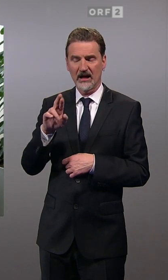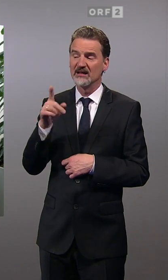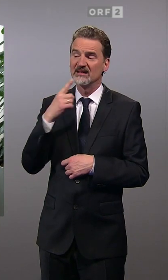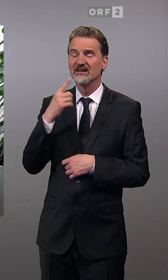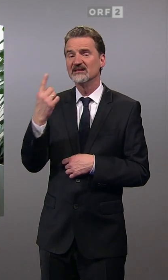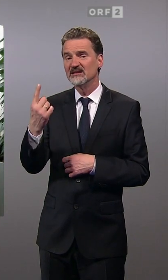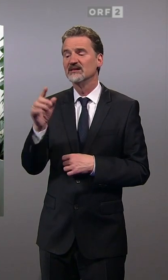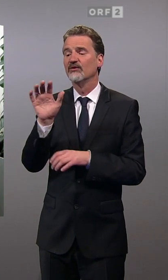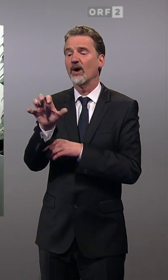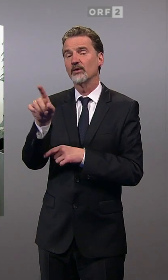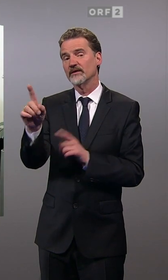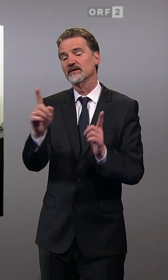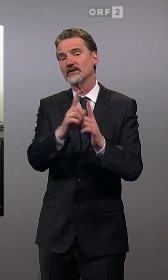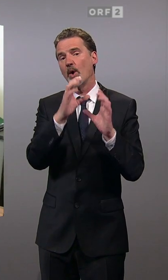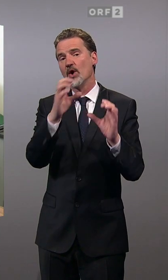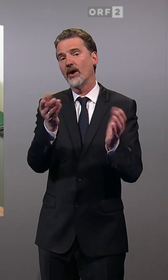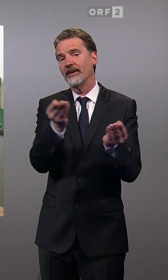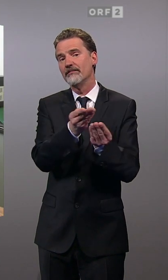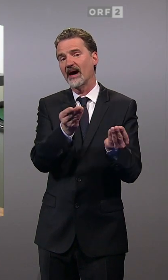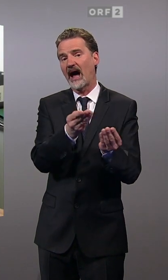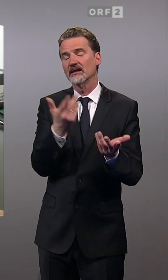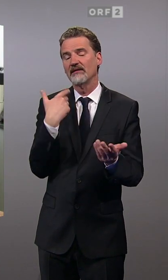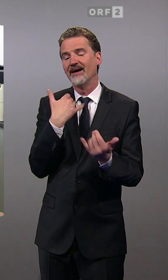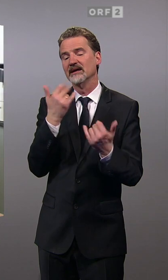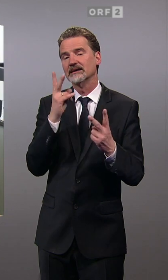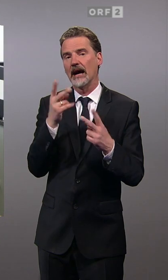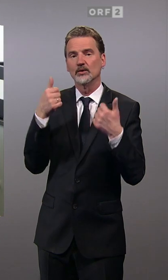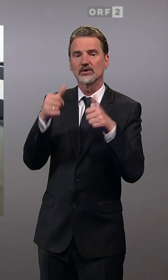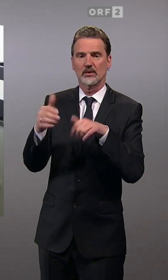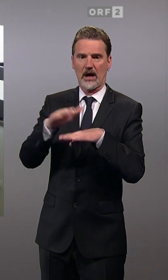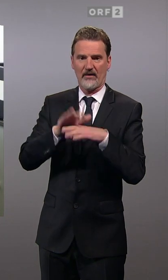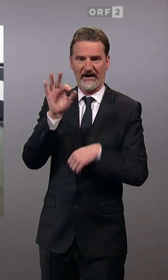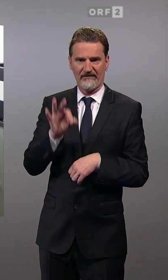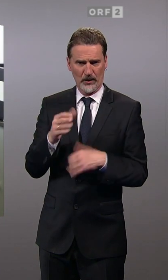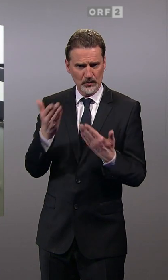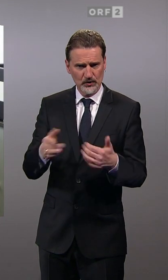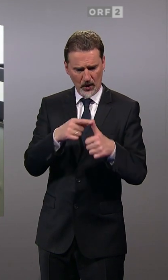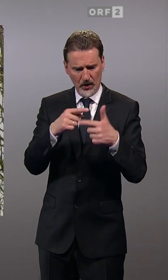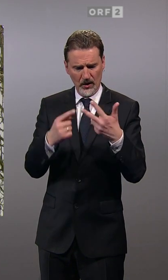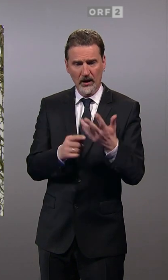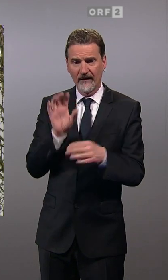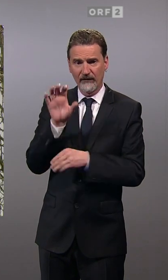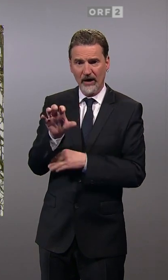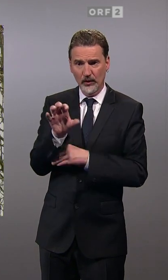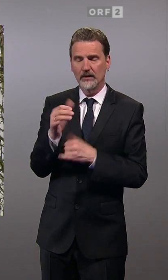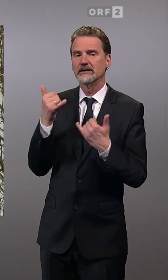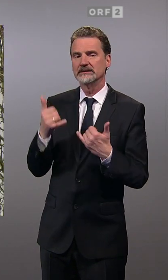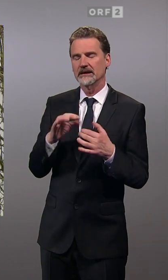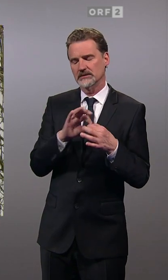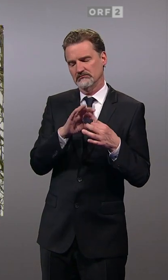beraten zu haben, wie man Druck auf die FPÖ ausüben könne. Diese und weitere Vorwürfe gegen Ziegler werden von einer